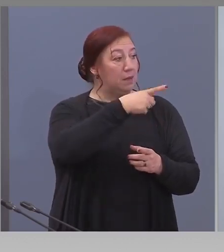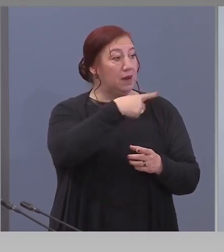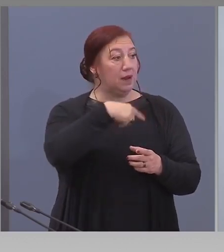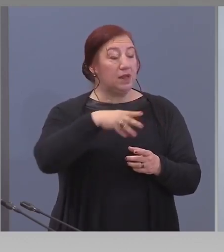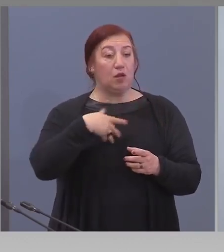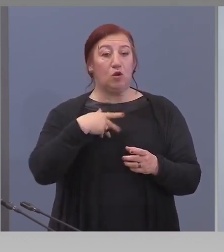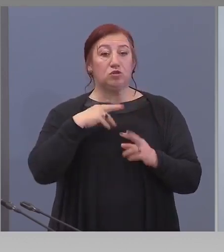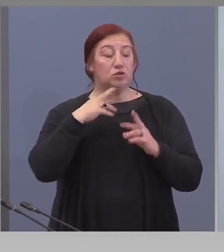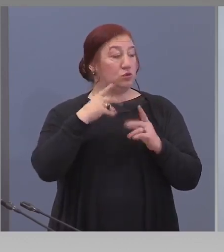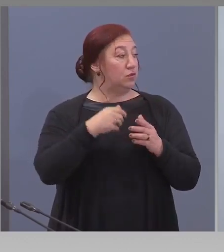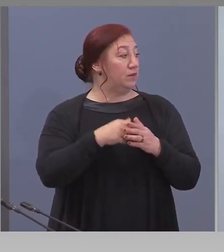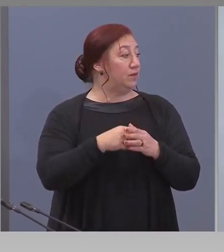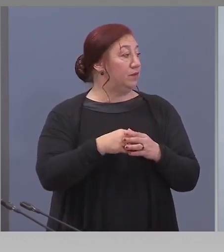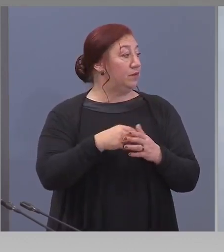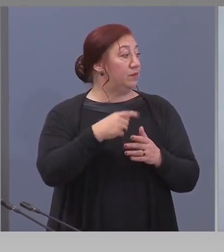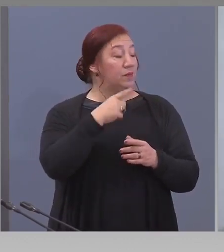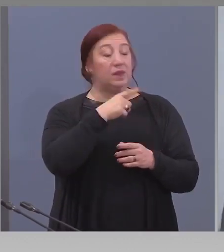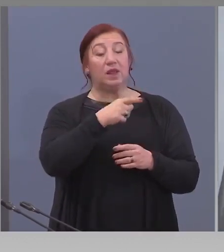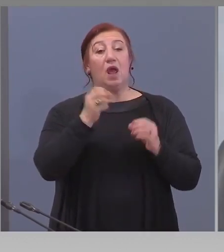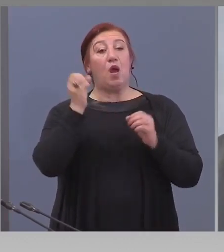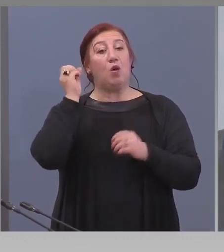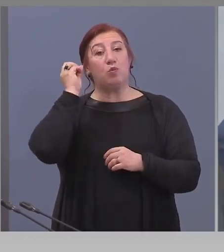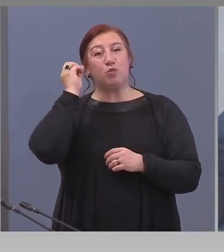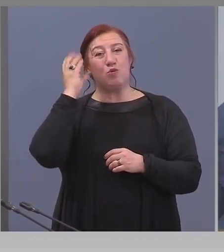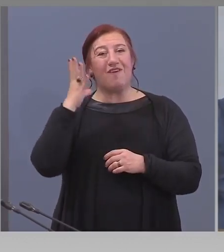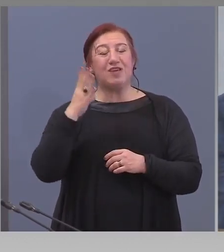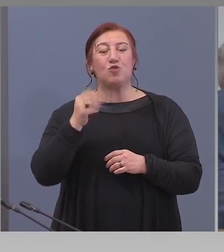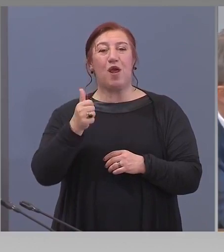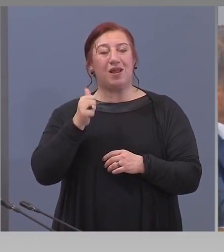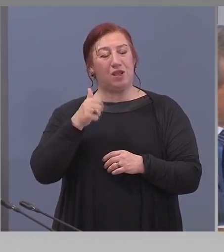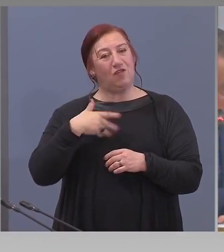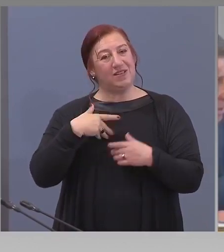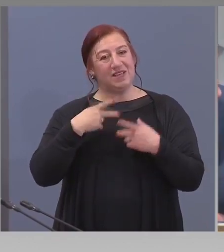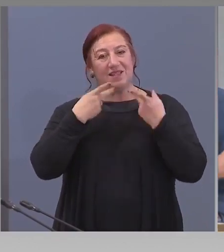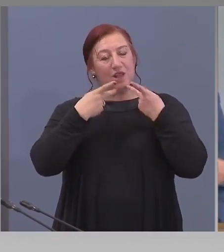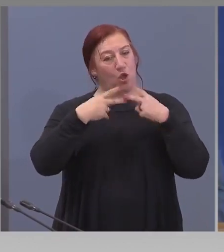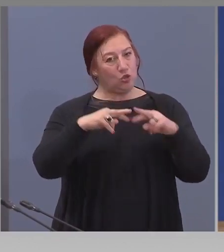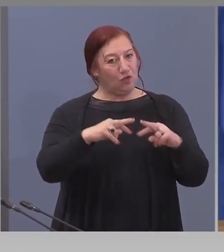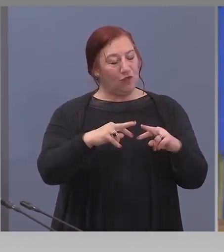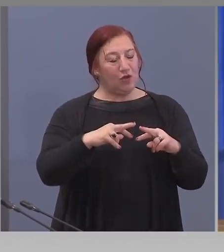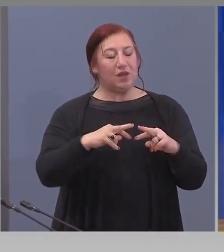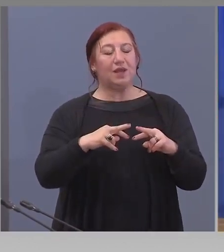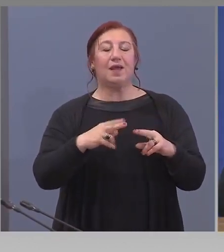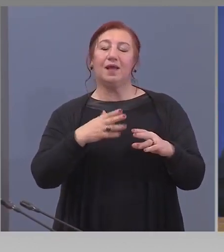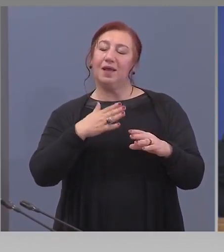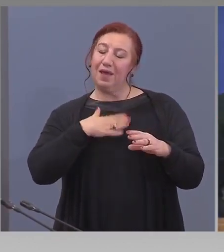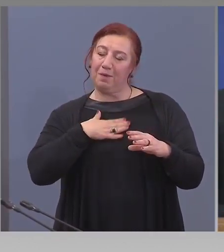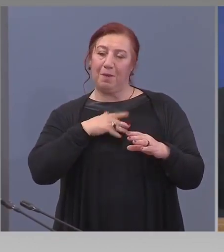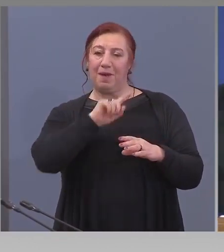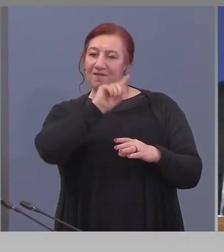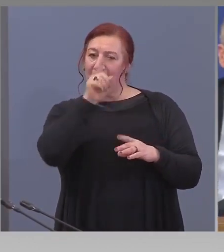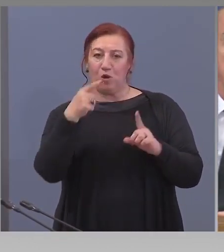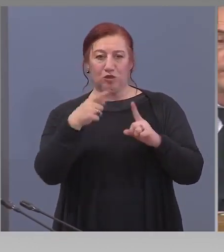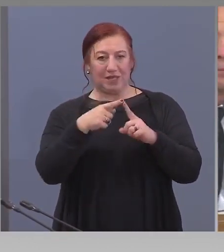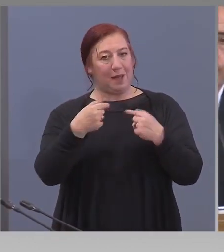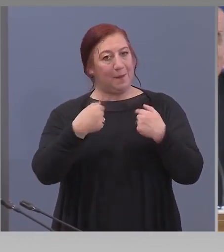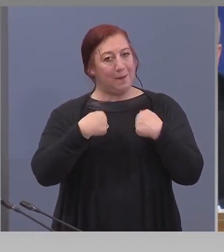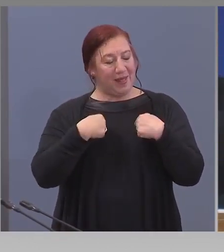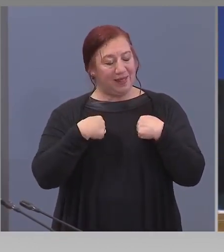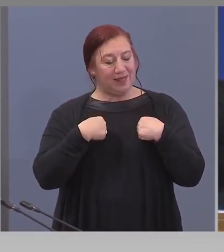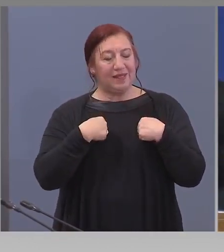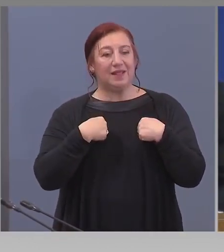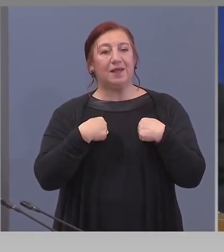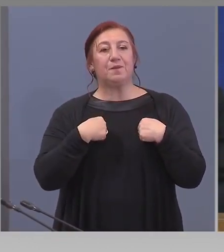Професора Гирова? Натиснете отпред. Имам да отговарям на въпрос, който ми беше зададен.